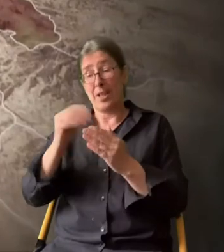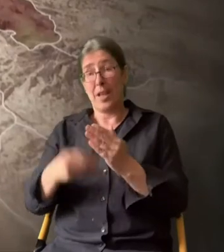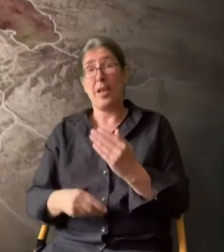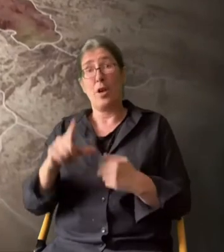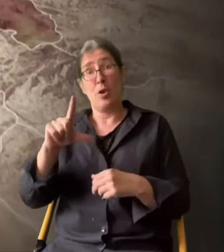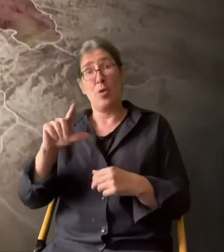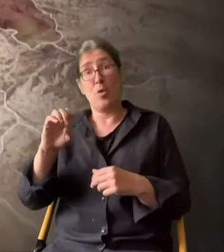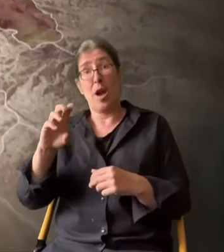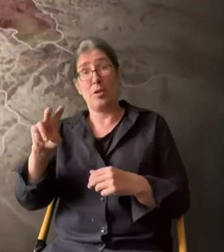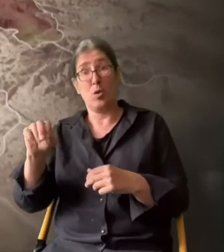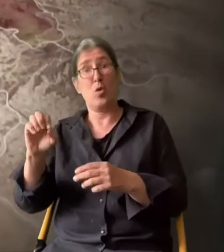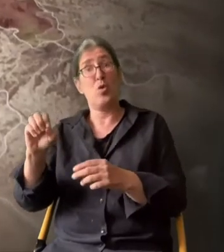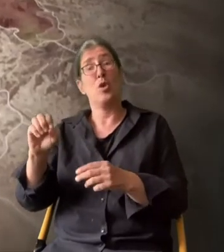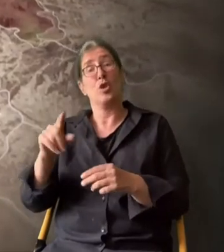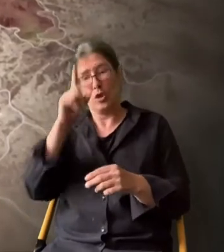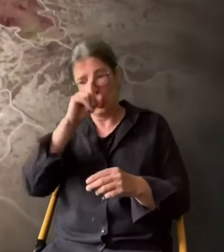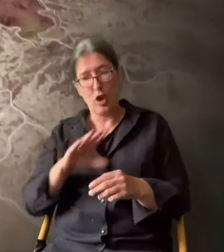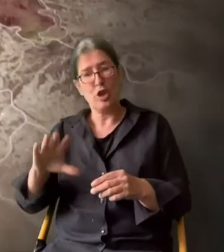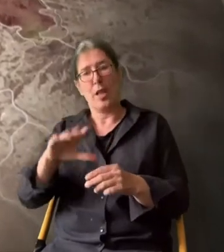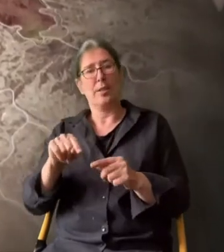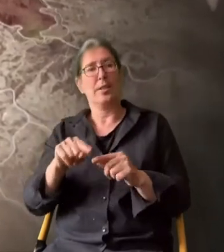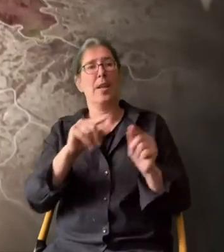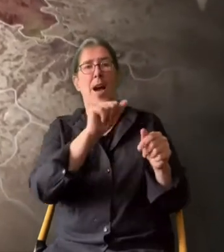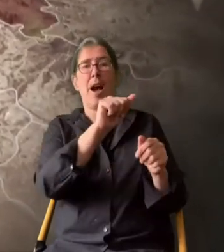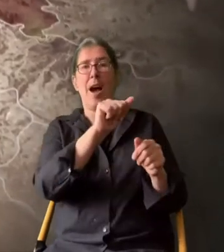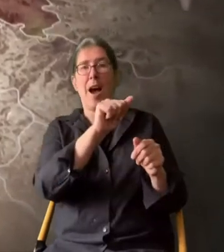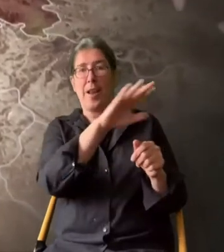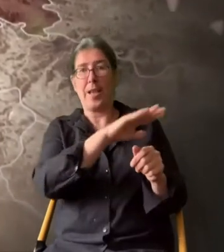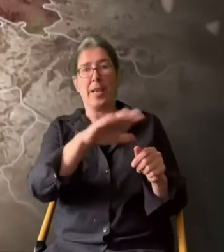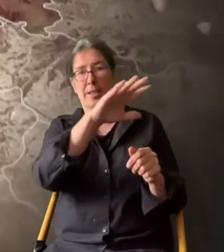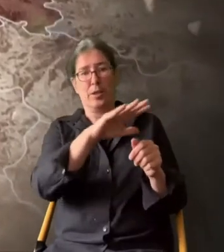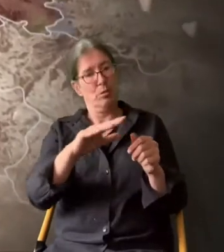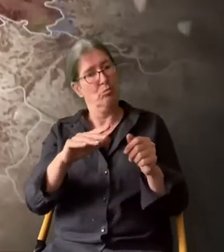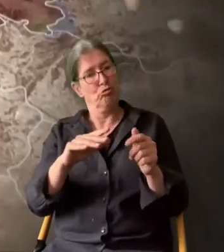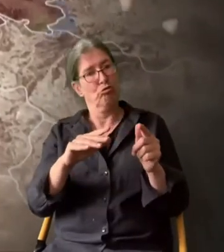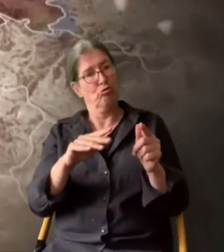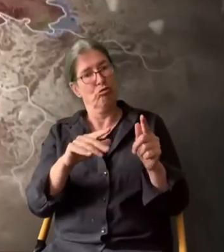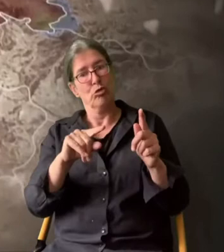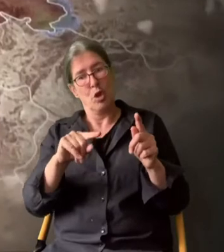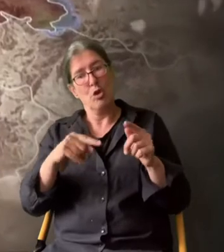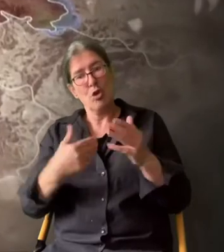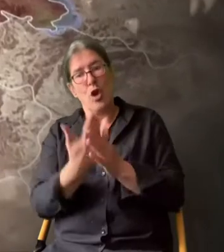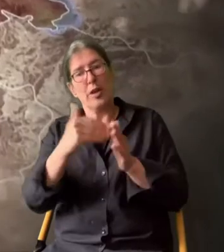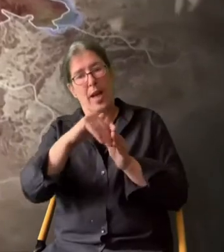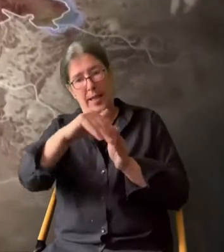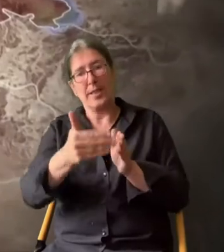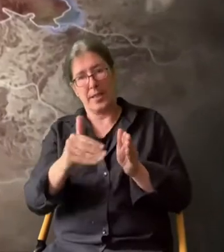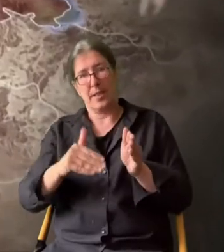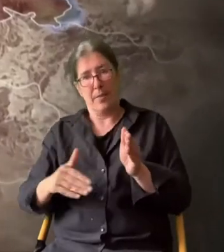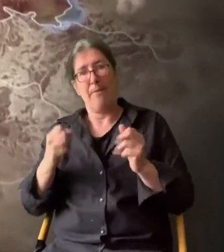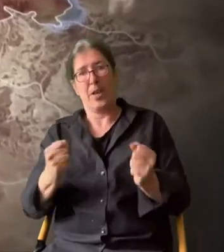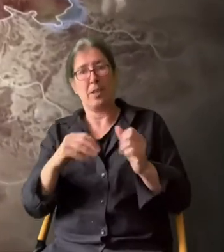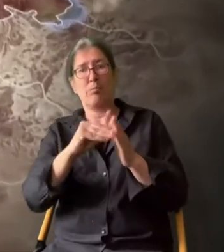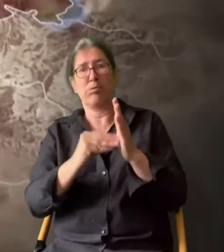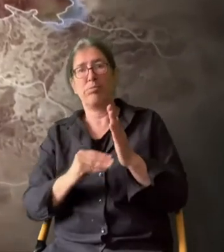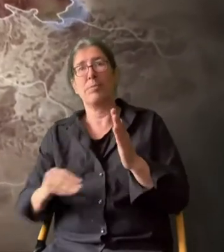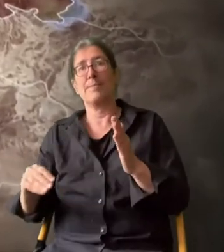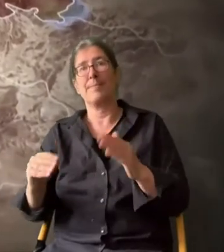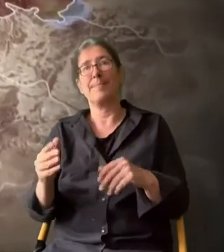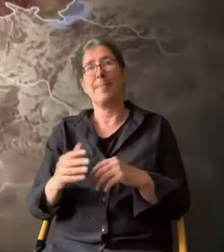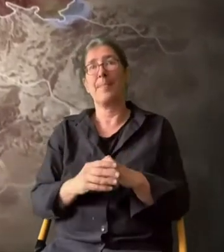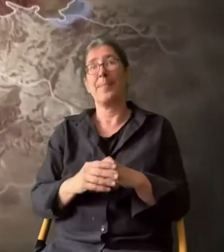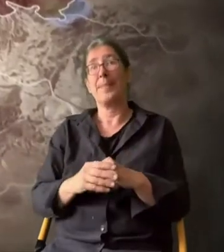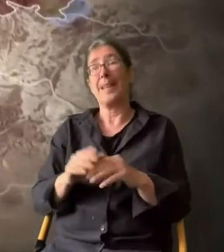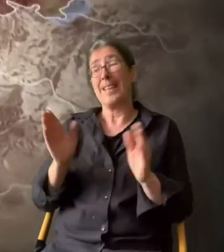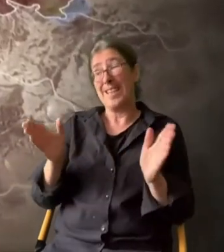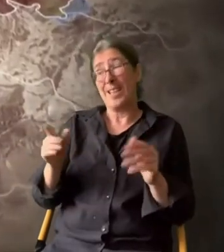In den Verträgen von Locarno schreiben Deutschland und die Alliierten die durch den Versailler Vertrag neu gezogenen Grenzen fest. Davon